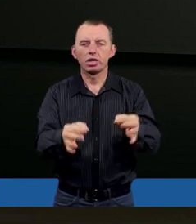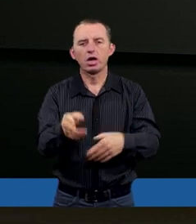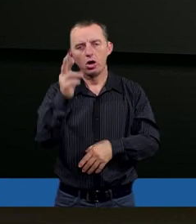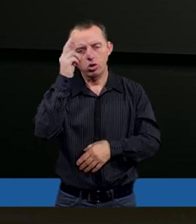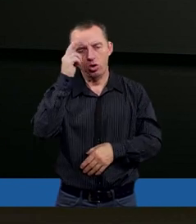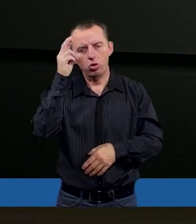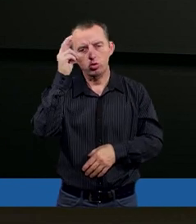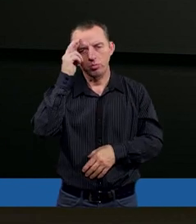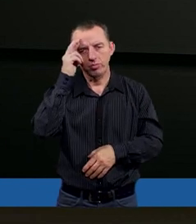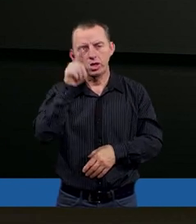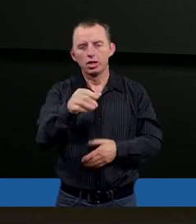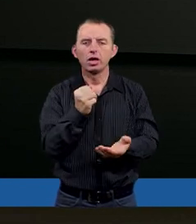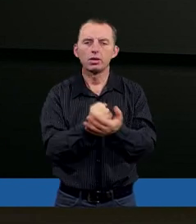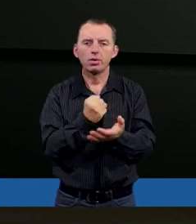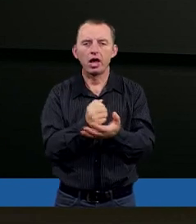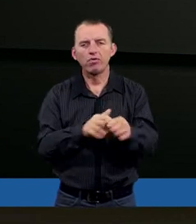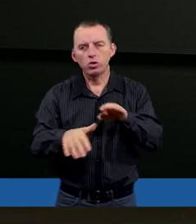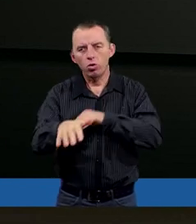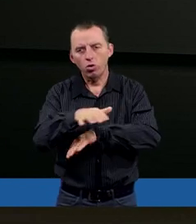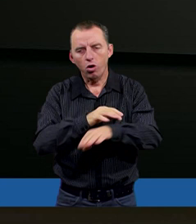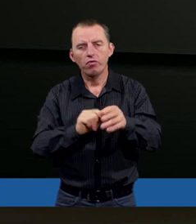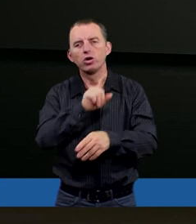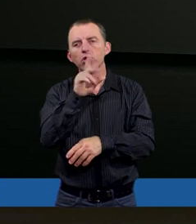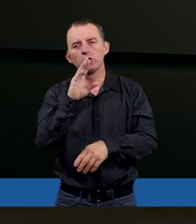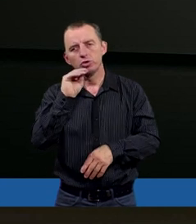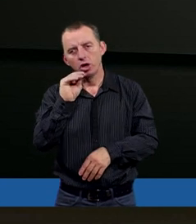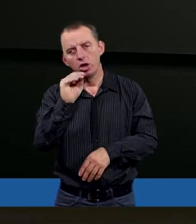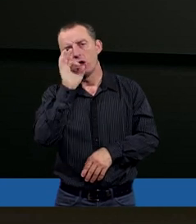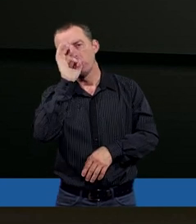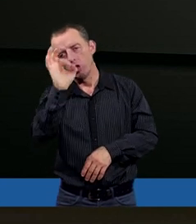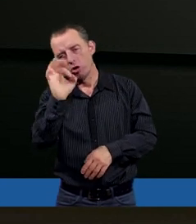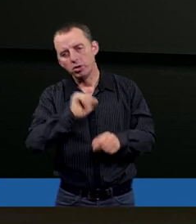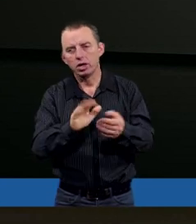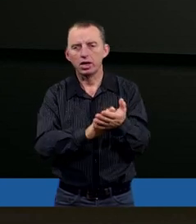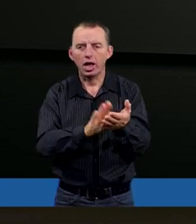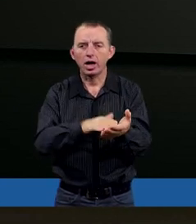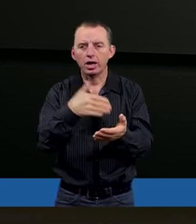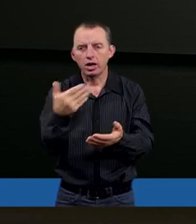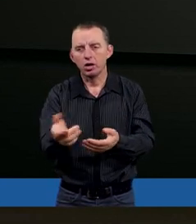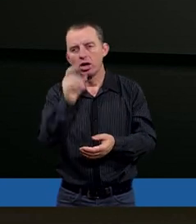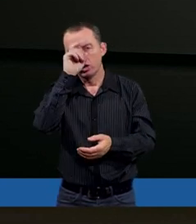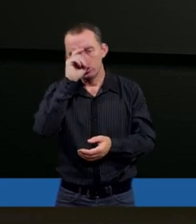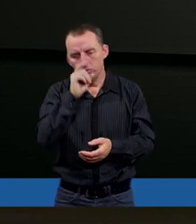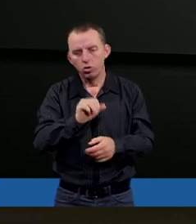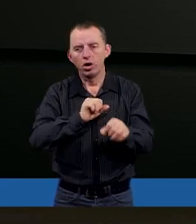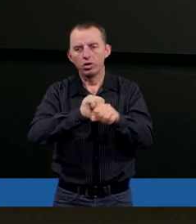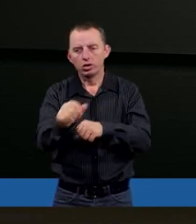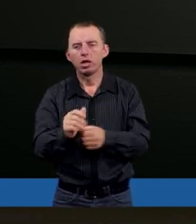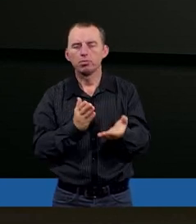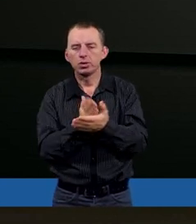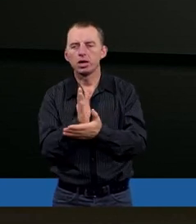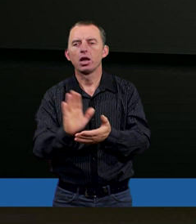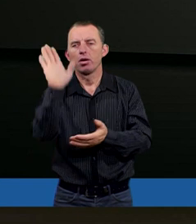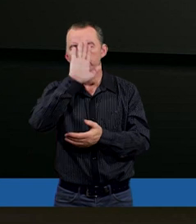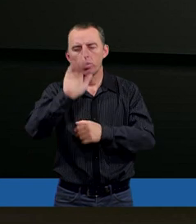tych spraw duchowych, że dobro jest nagradzane, a zło jest przez Boga